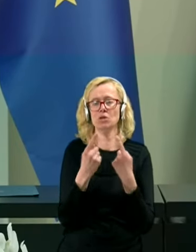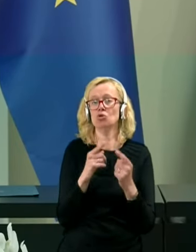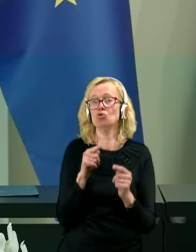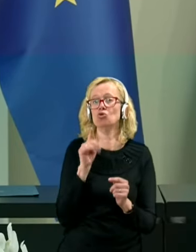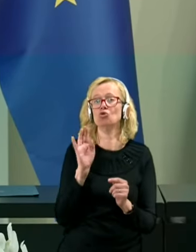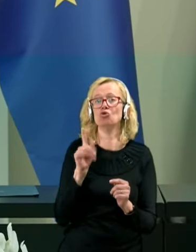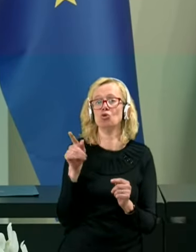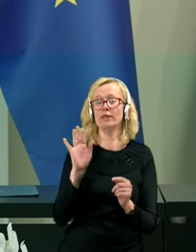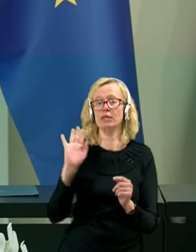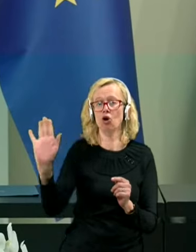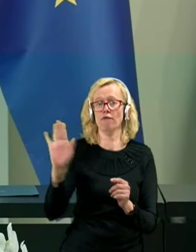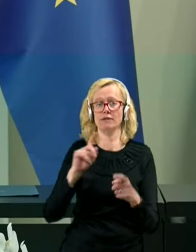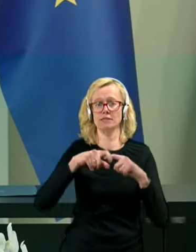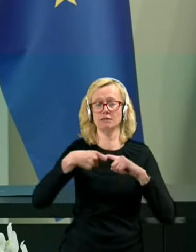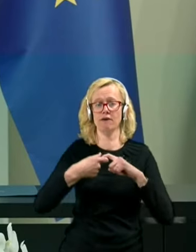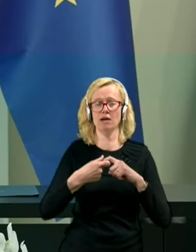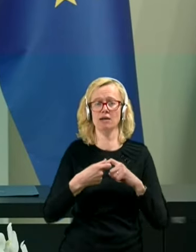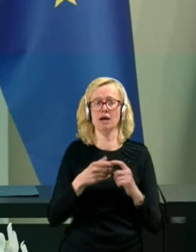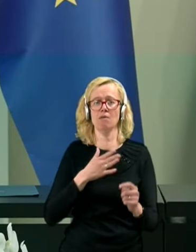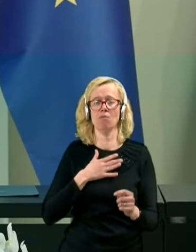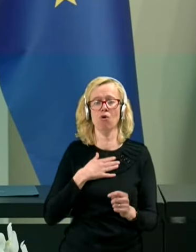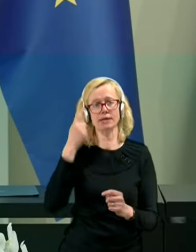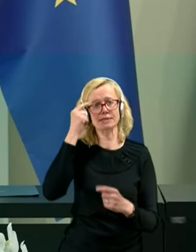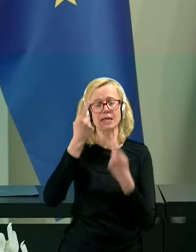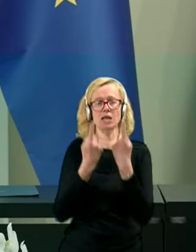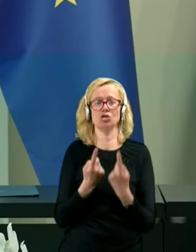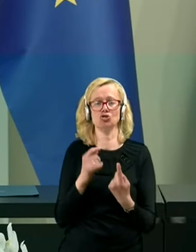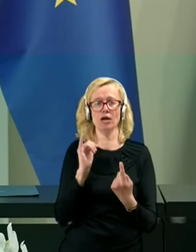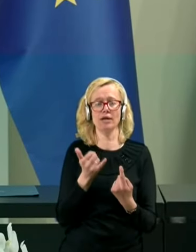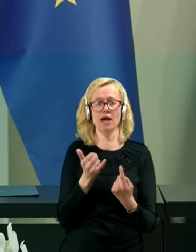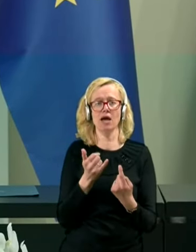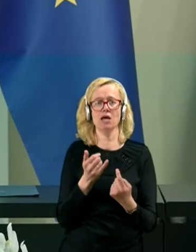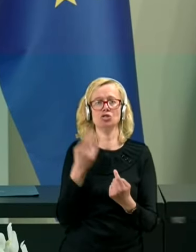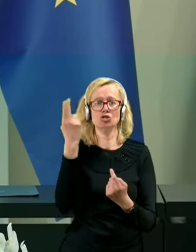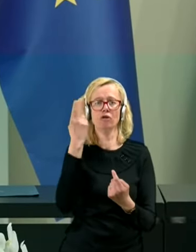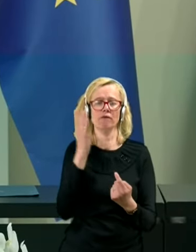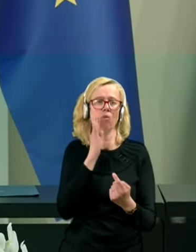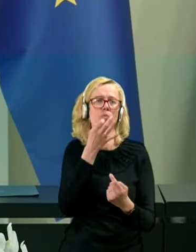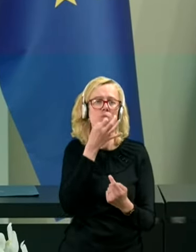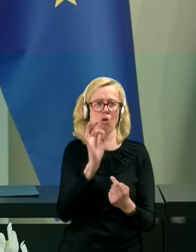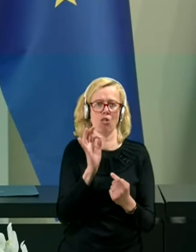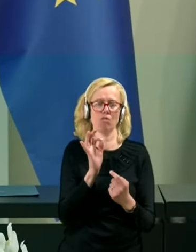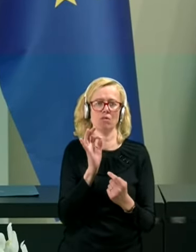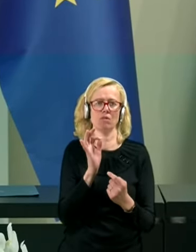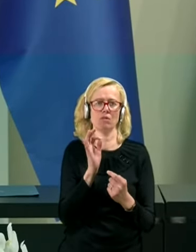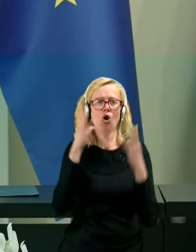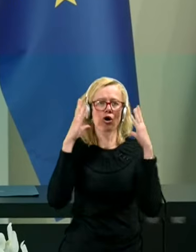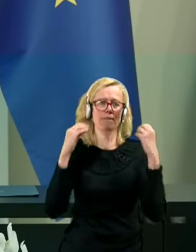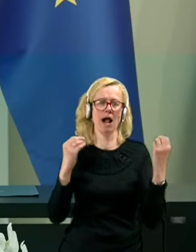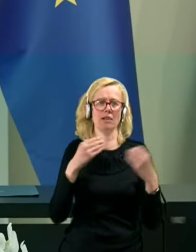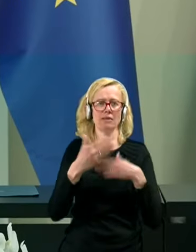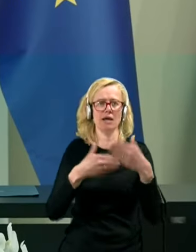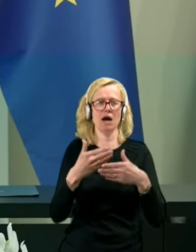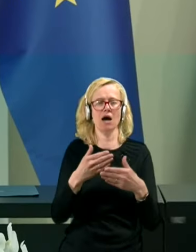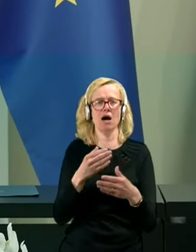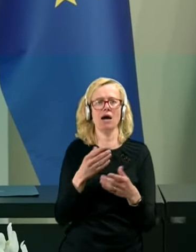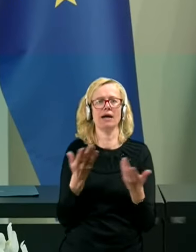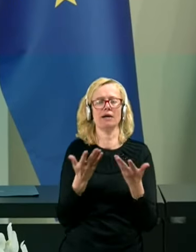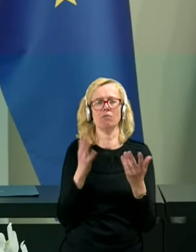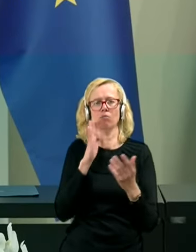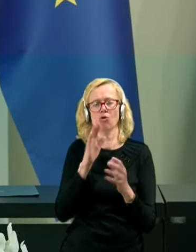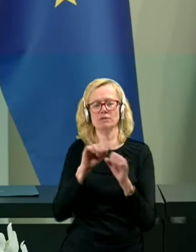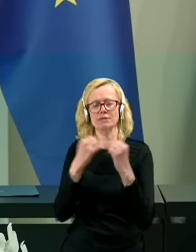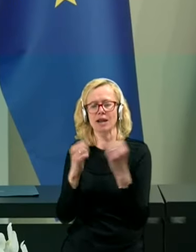osebnost stališče je, da bo Slovenija toliko bolj normalna, koliko bolj soverenih strank bo imela, kjer bodo člani